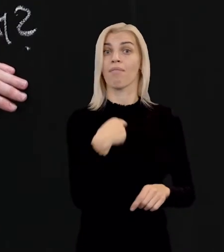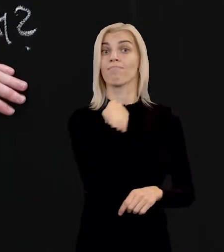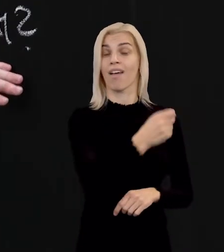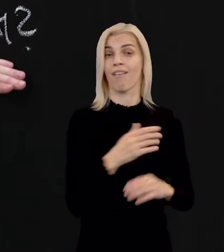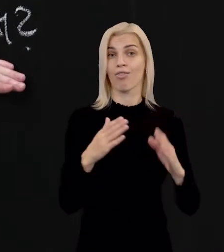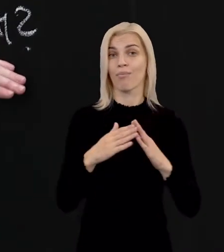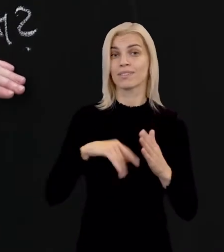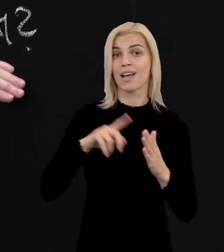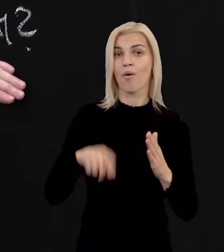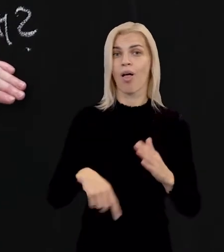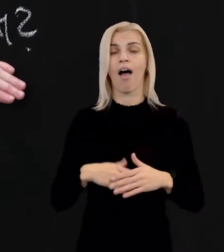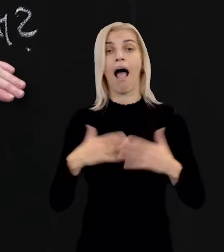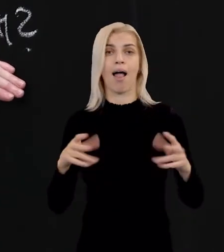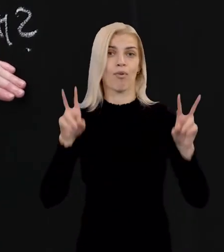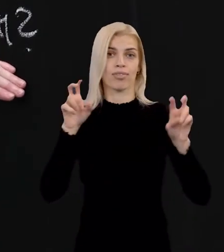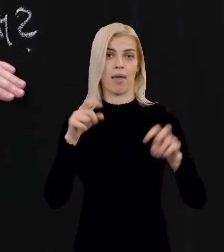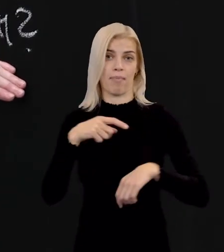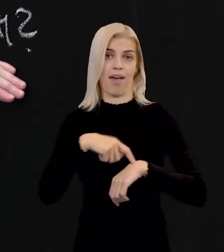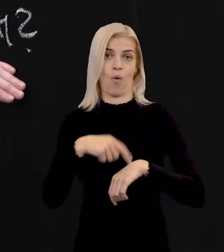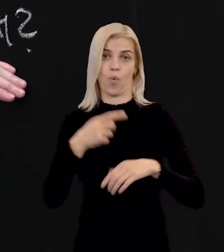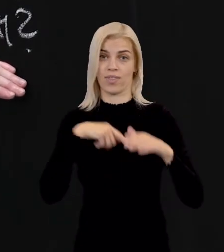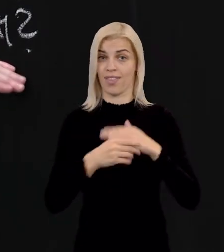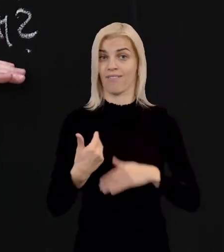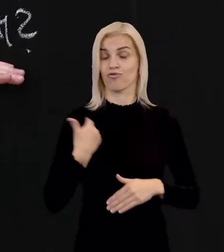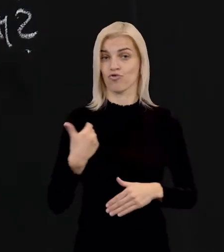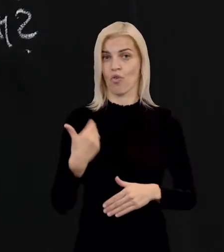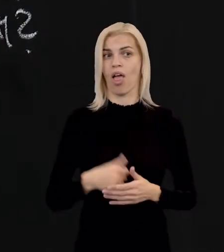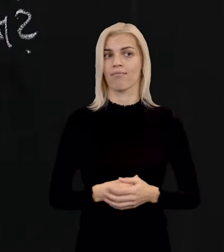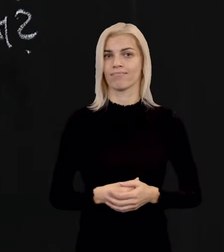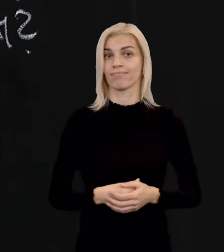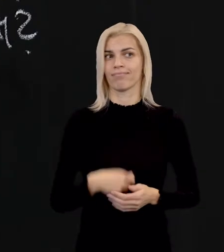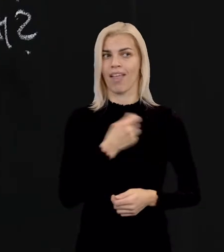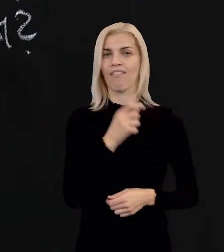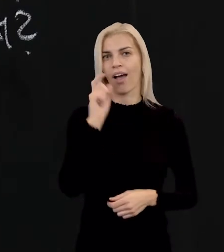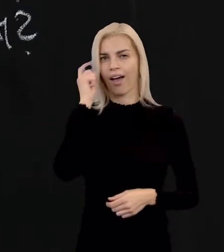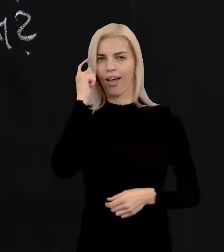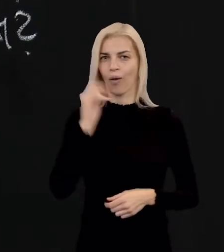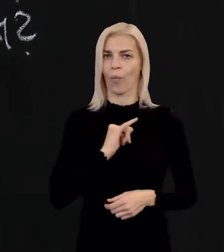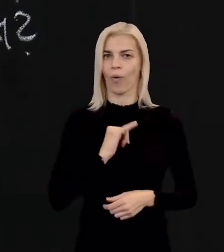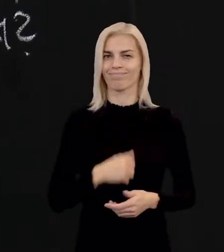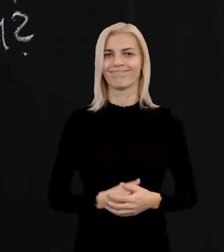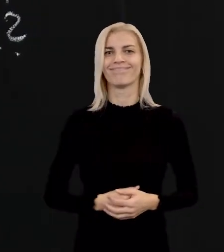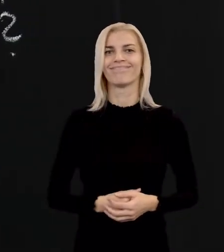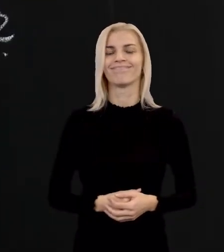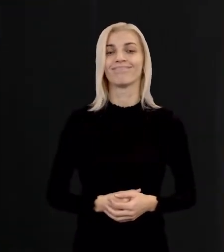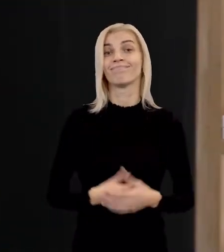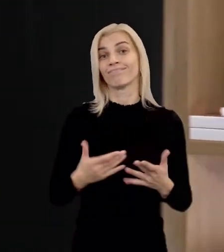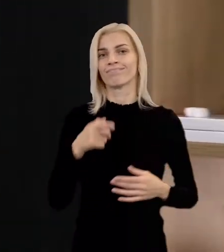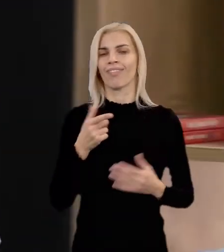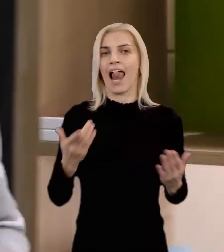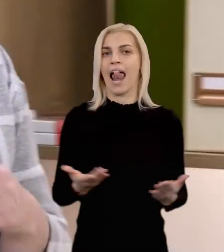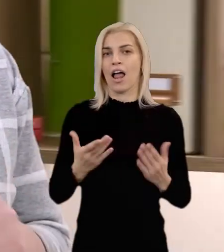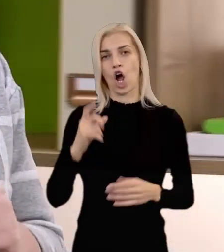Alebo navrnite to ako na tému na hodinu. Čo poviete? Potrápime ich? Tak choďte do toho. A aby sa vám ľahšie